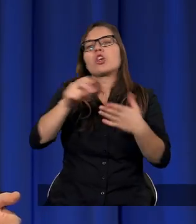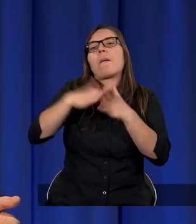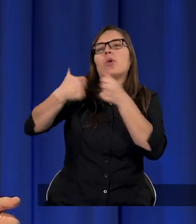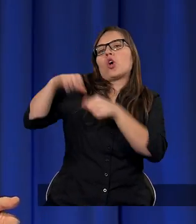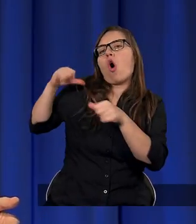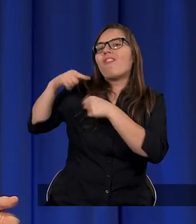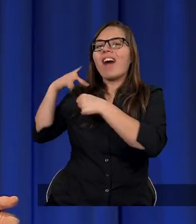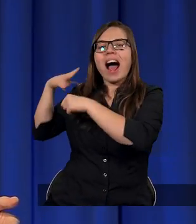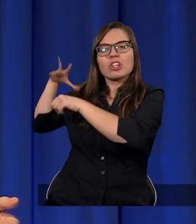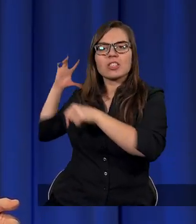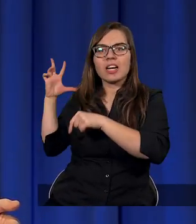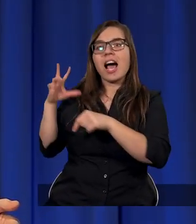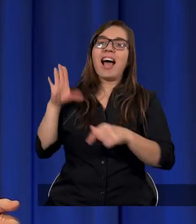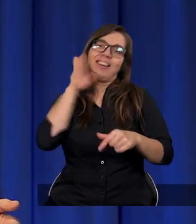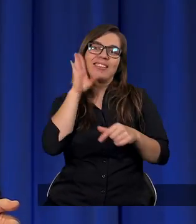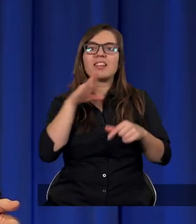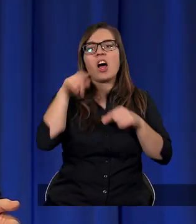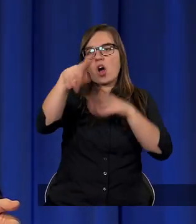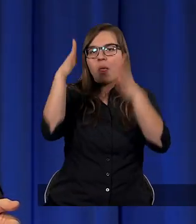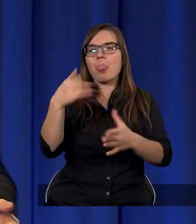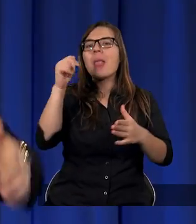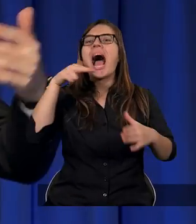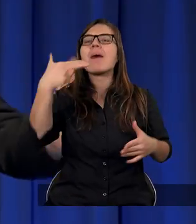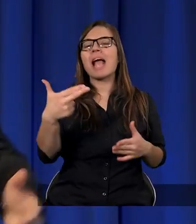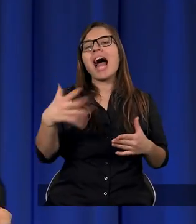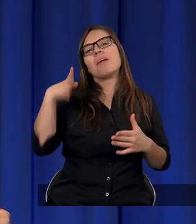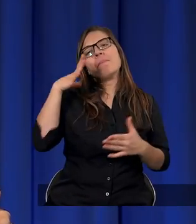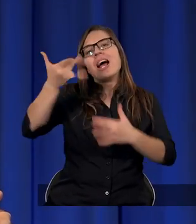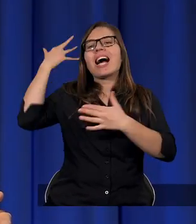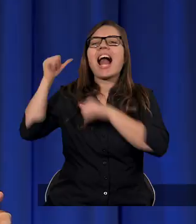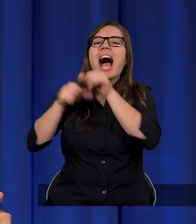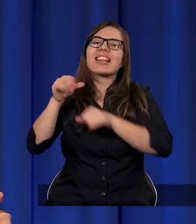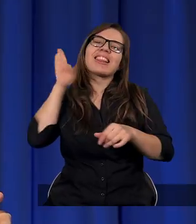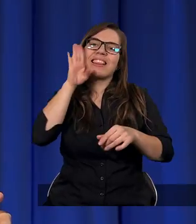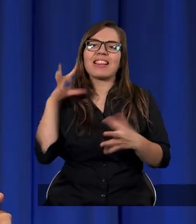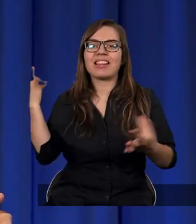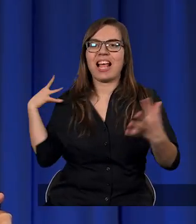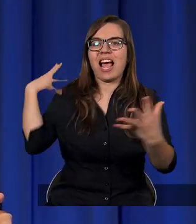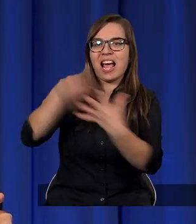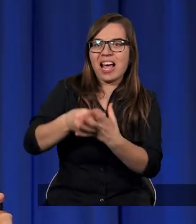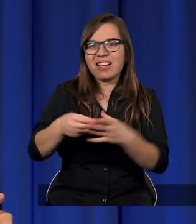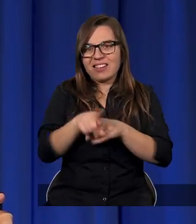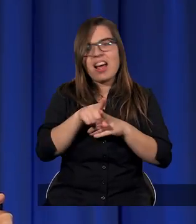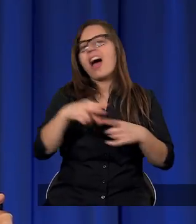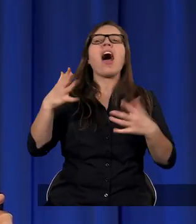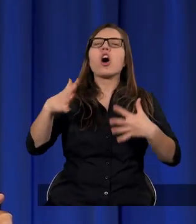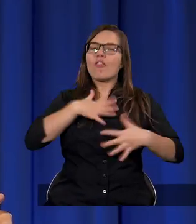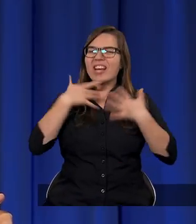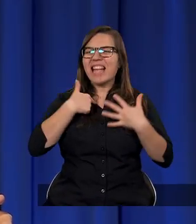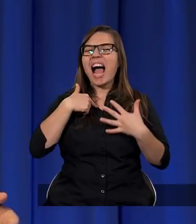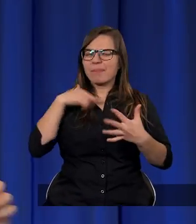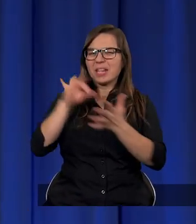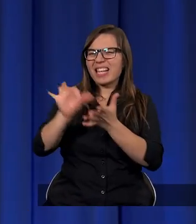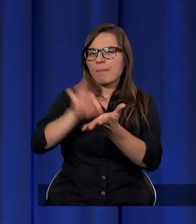rok temu. Ja nie jestem już tym samym Damianem, którym byłem kilka lat temu. I wy na pewno nie jesteście tymi samymi osobami,